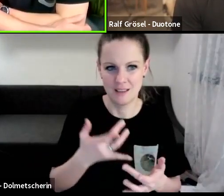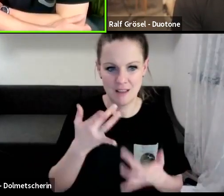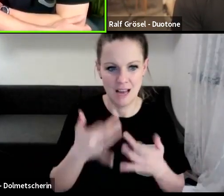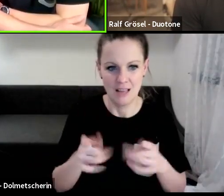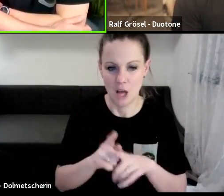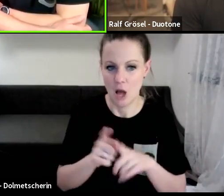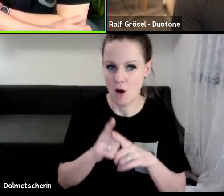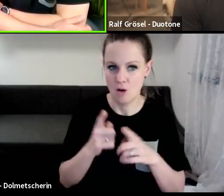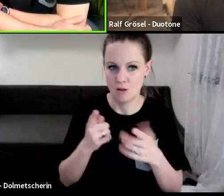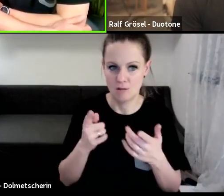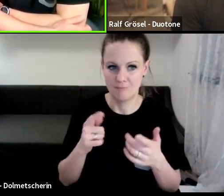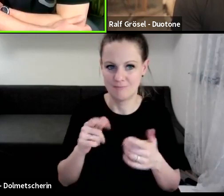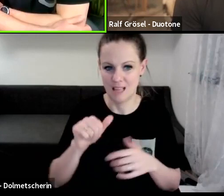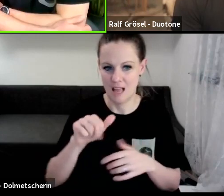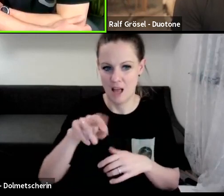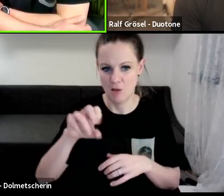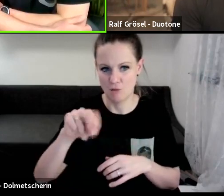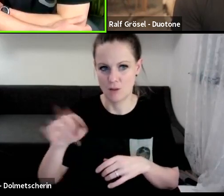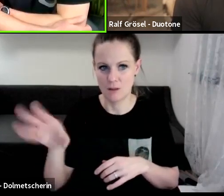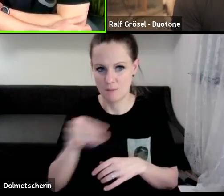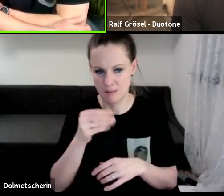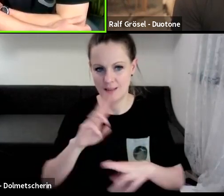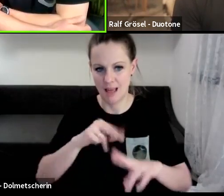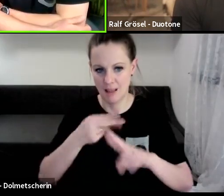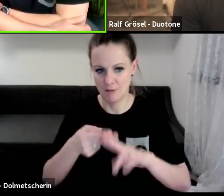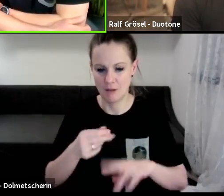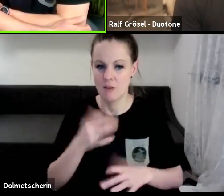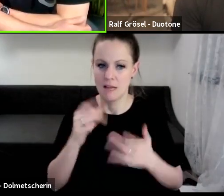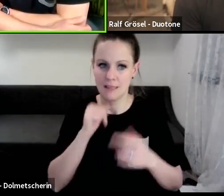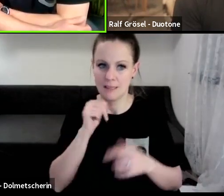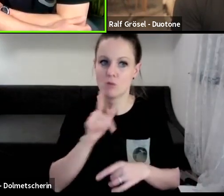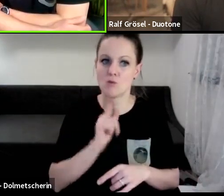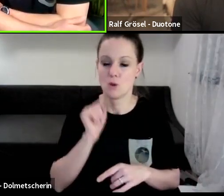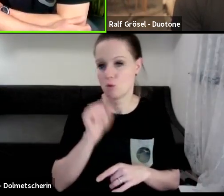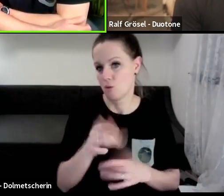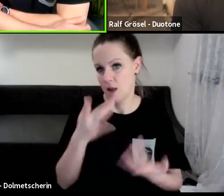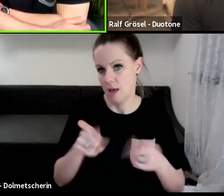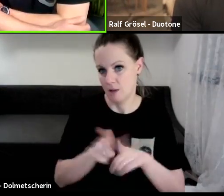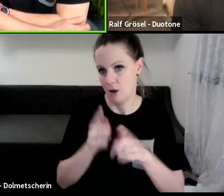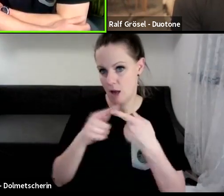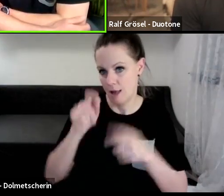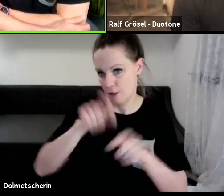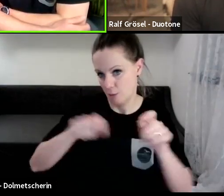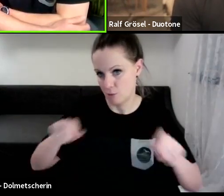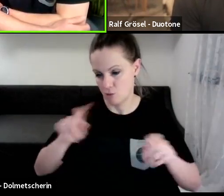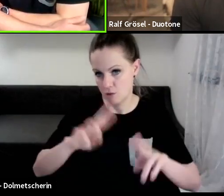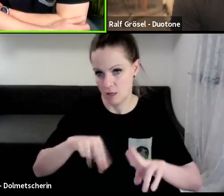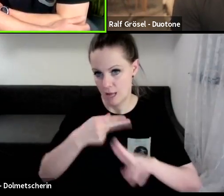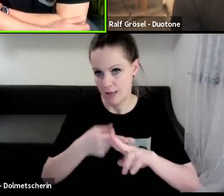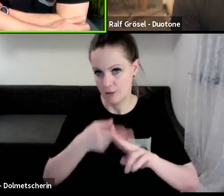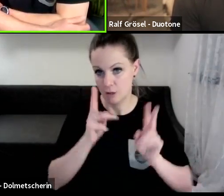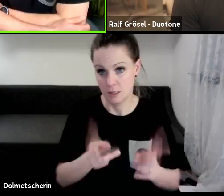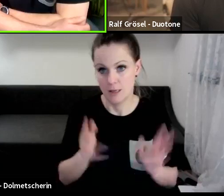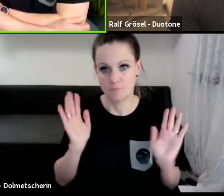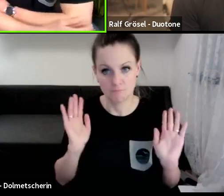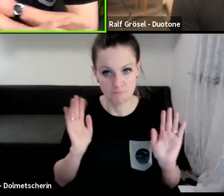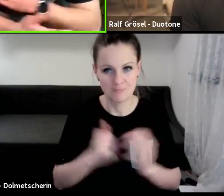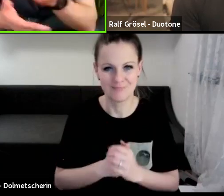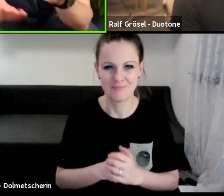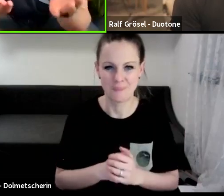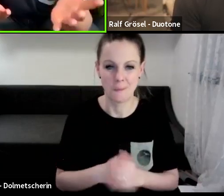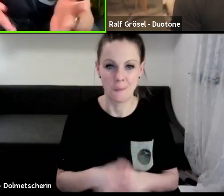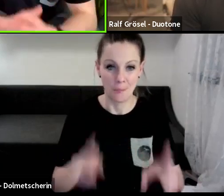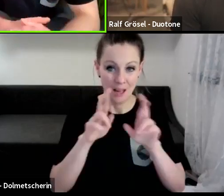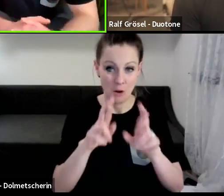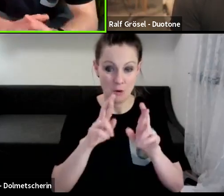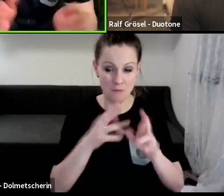antwortet er an Aaron gleich mit, also das musst du nicht nur du, vielleicht gibt es ja da mehrere Leute, die das machen können. Genau, ich hoffe, wir haben die